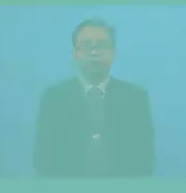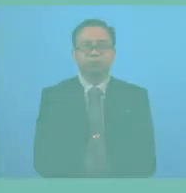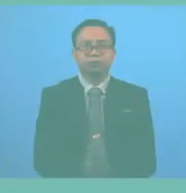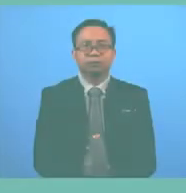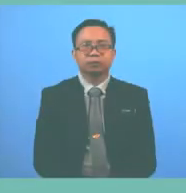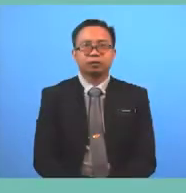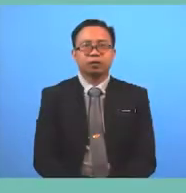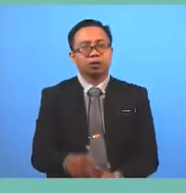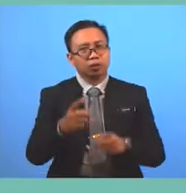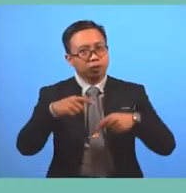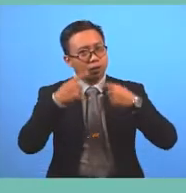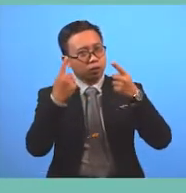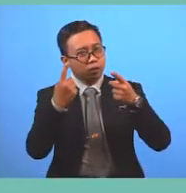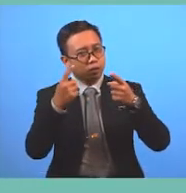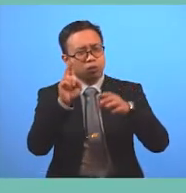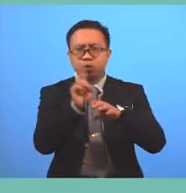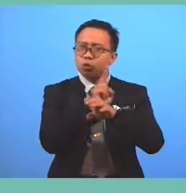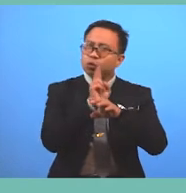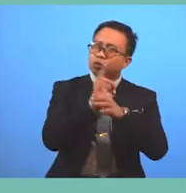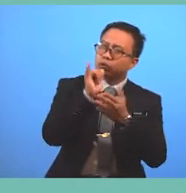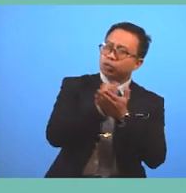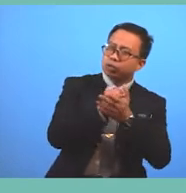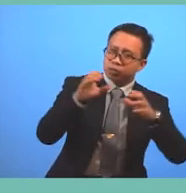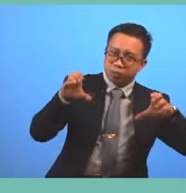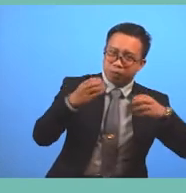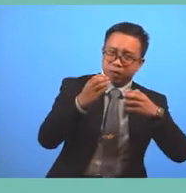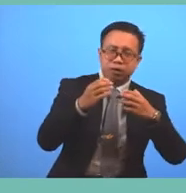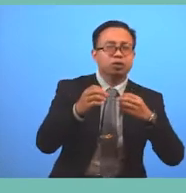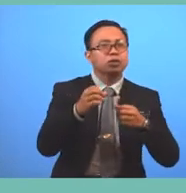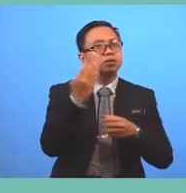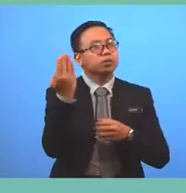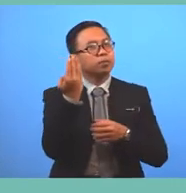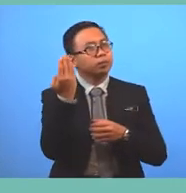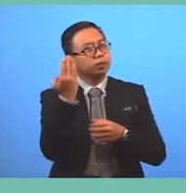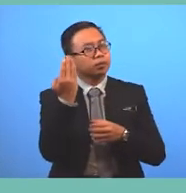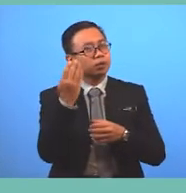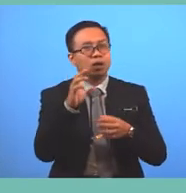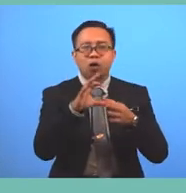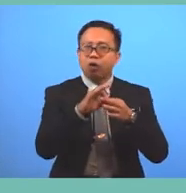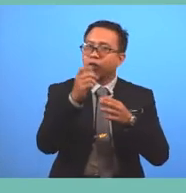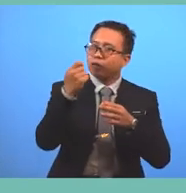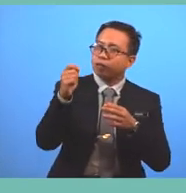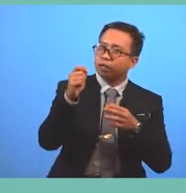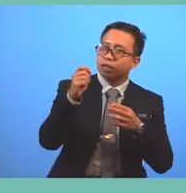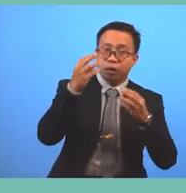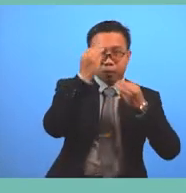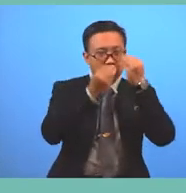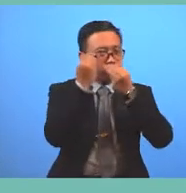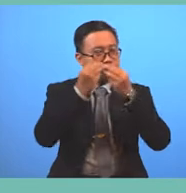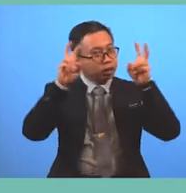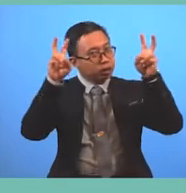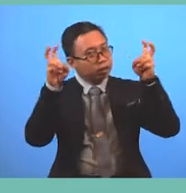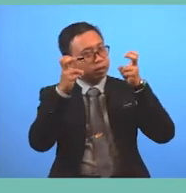We are going to use these tables To make a simple analysis Of the movie Title